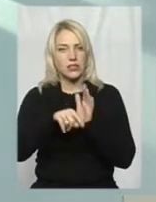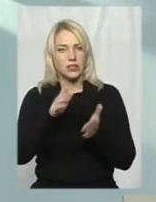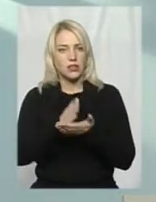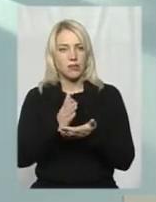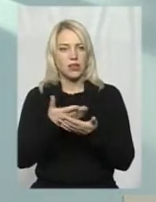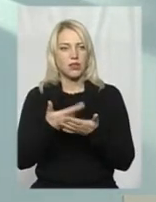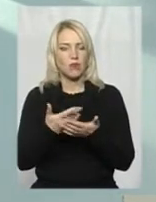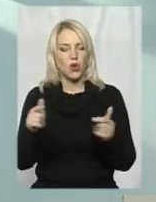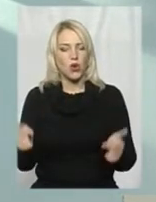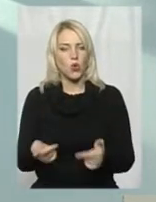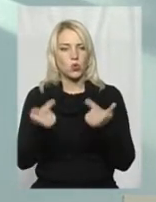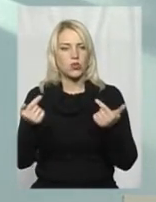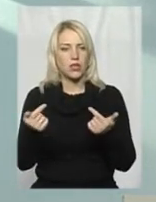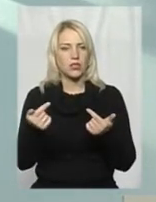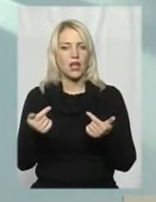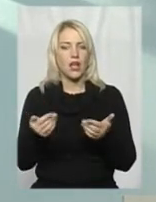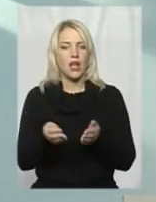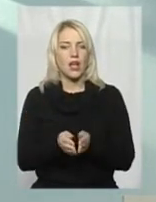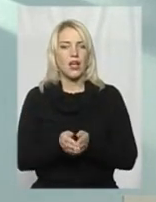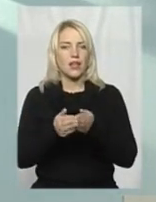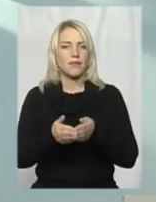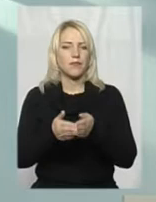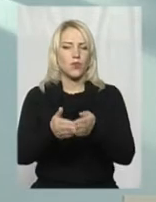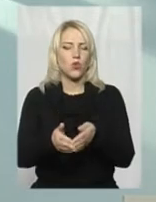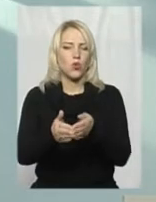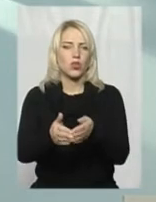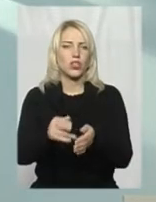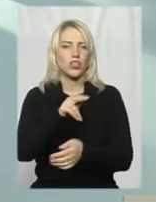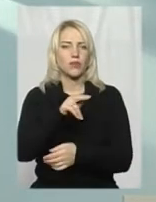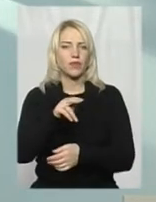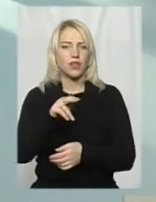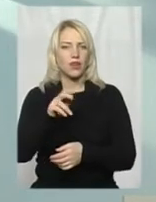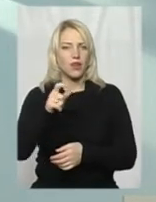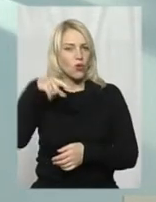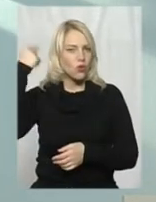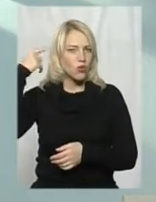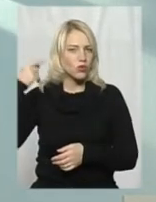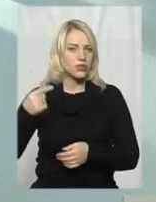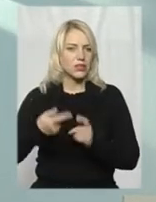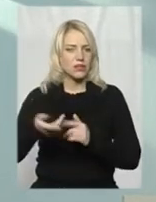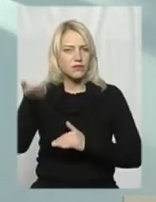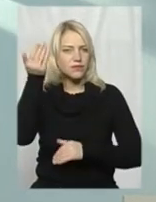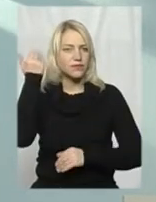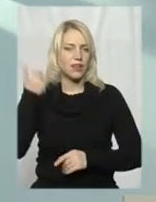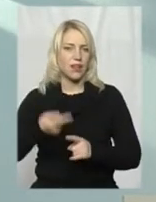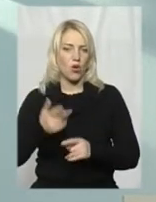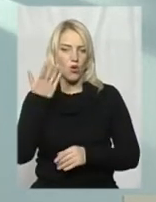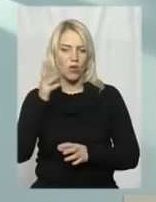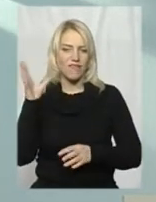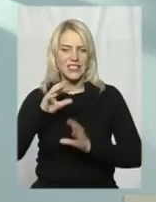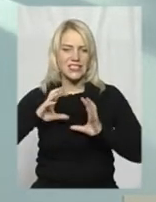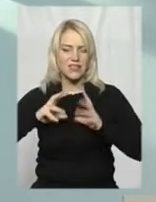реконструкції походів на Чайках. Коли весь світ, а кілька таких еспедицій було